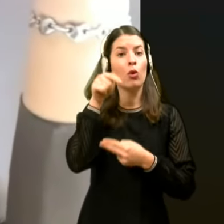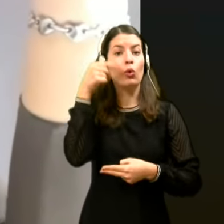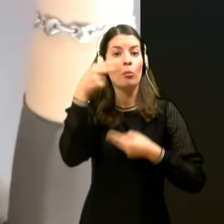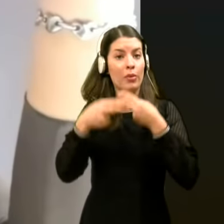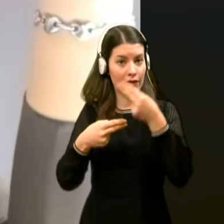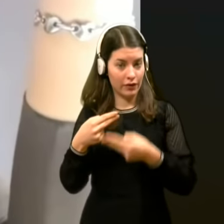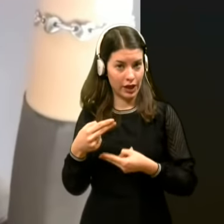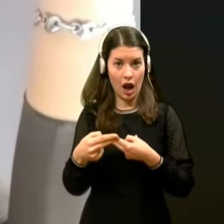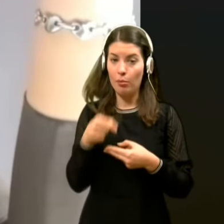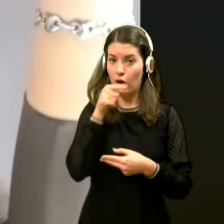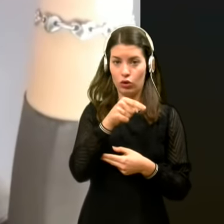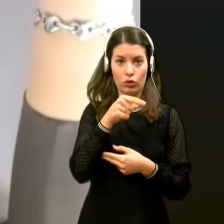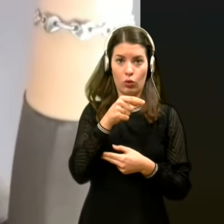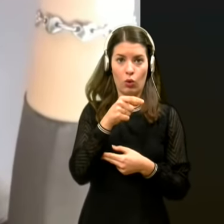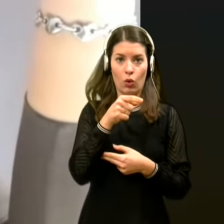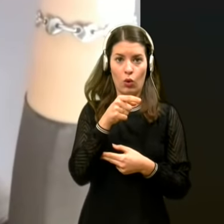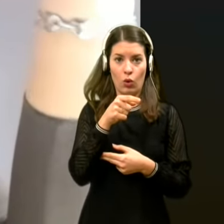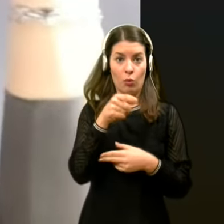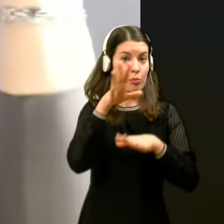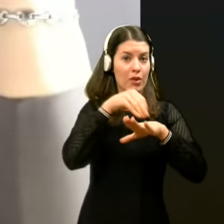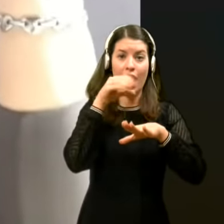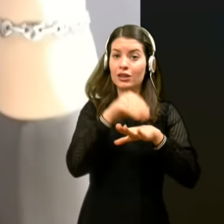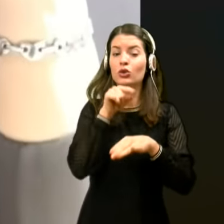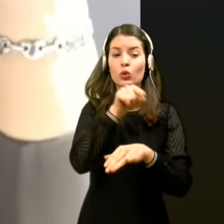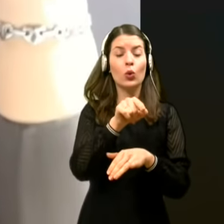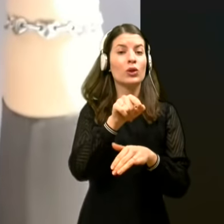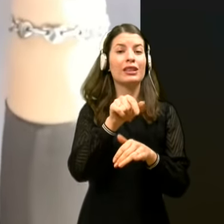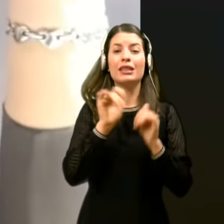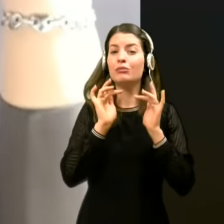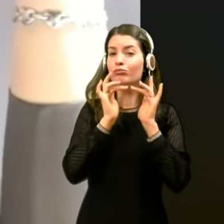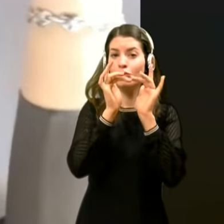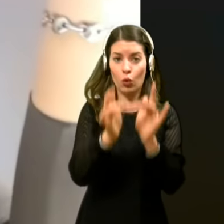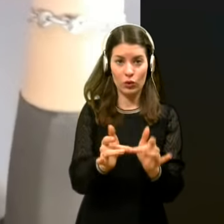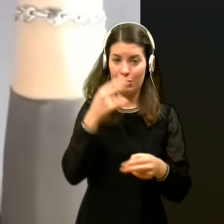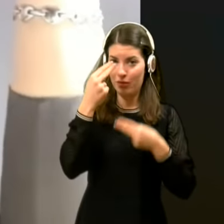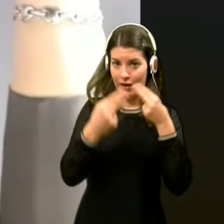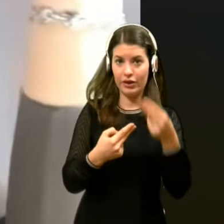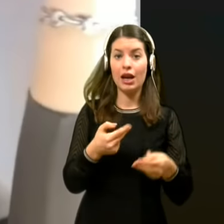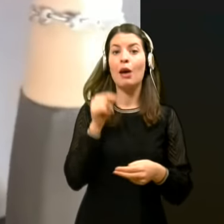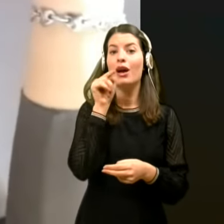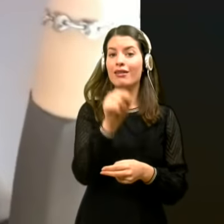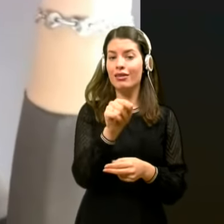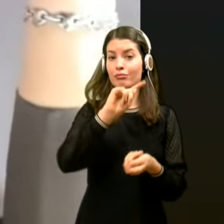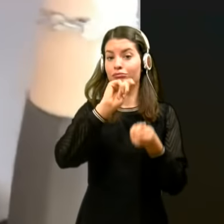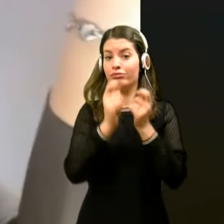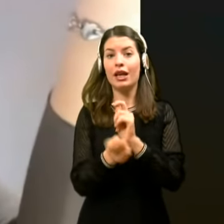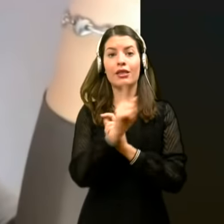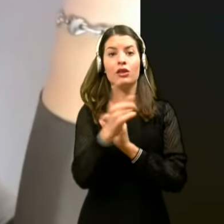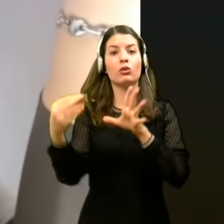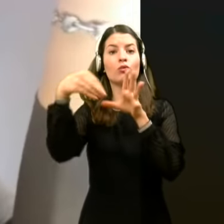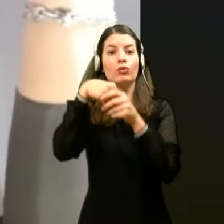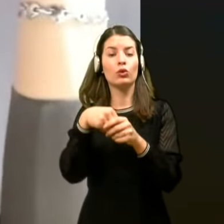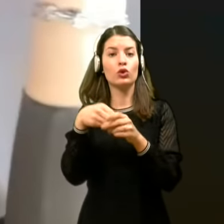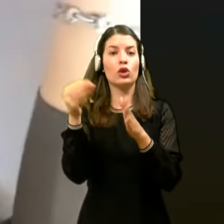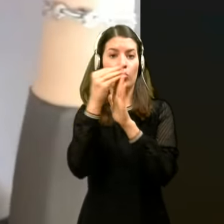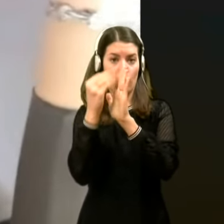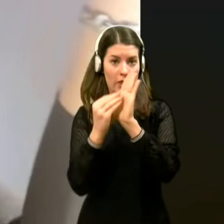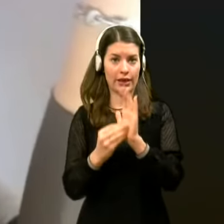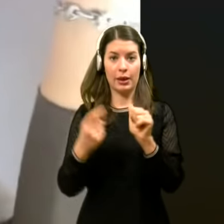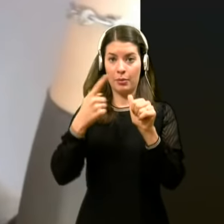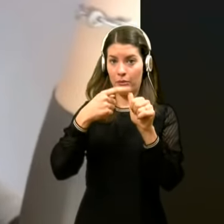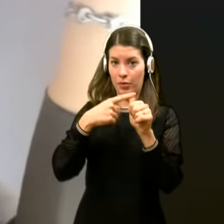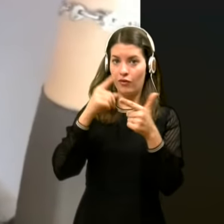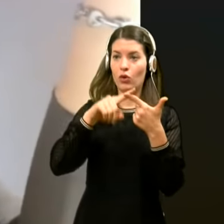terenu se je vse čas preverjeno spod cratisti, ampak se ni zavedlo teh stvari v evidence. Potem me